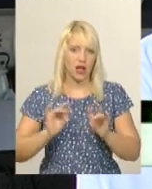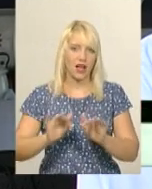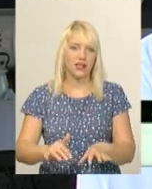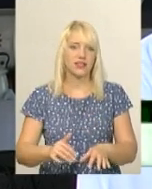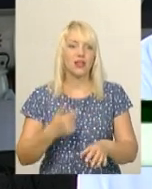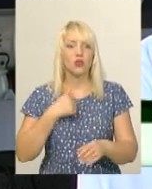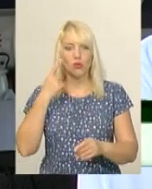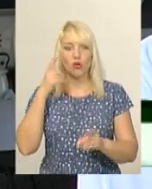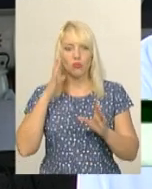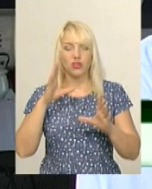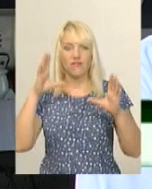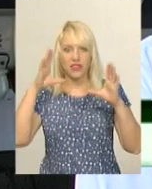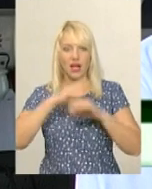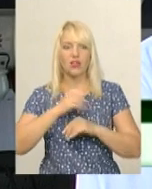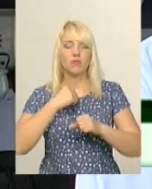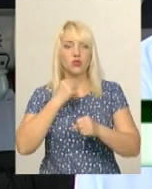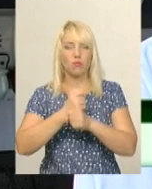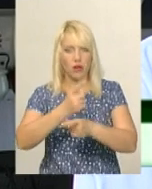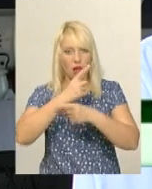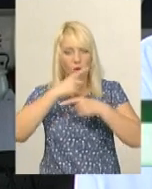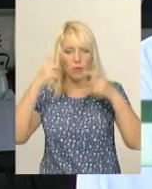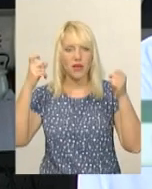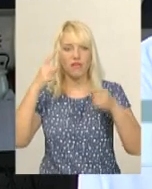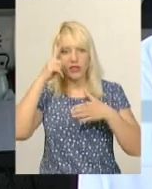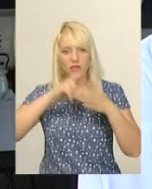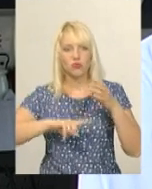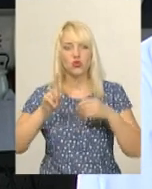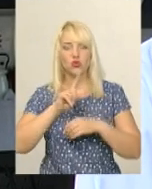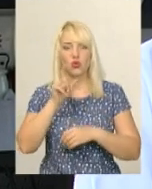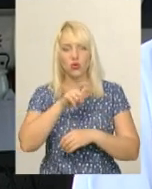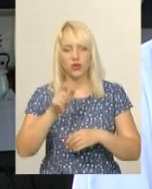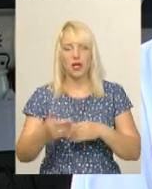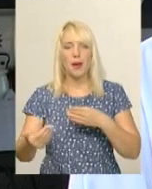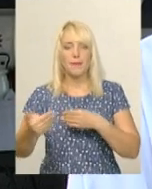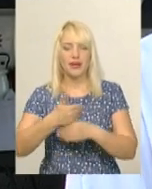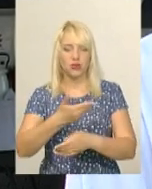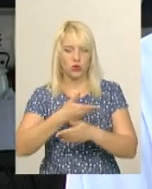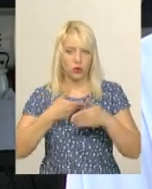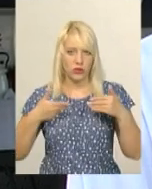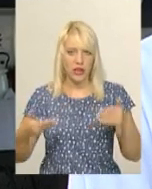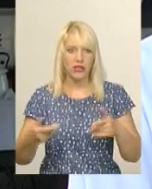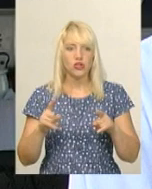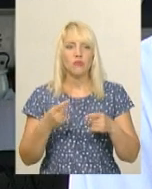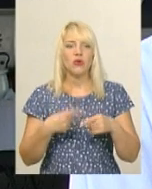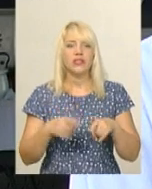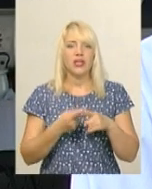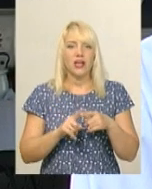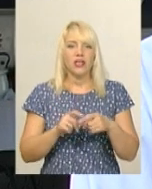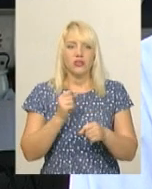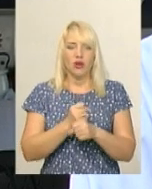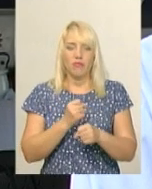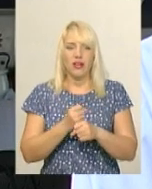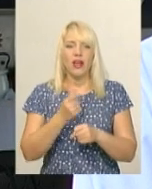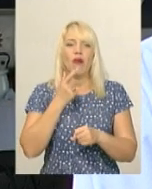'яву по місту і сподіваємося, що люди до нас прийдуть. Чому ми це зробили? Тому що кров людська не